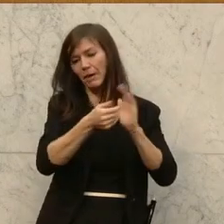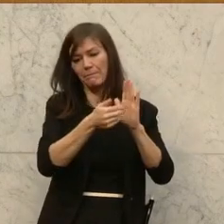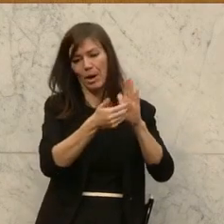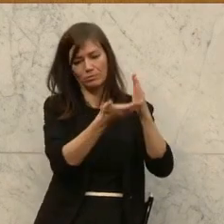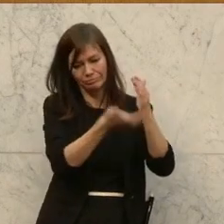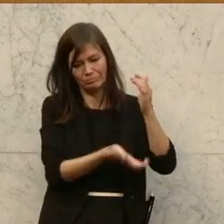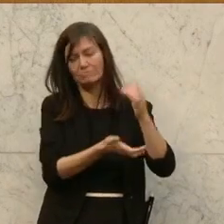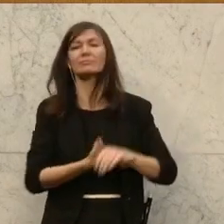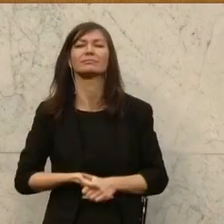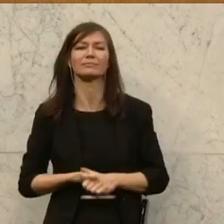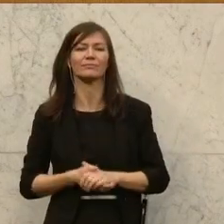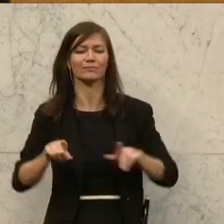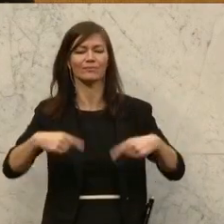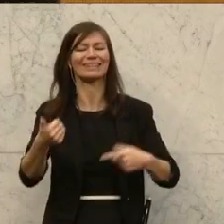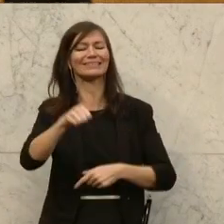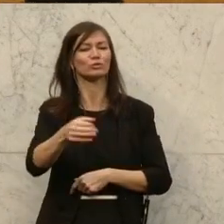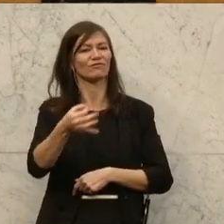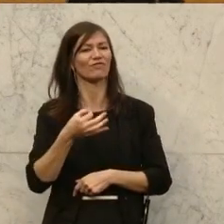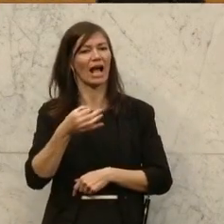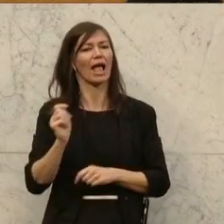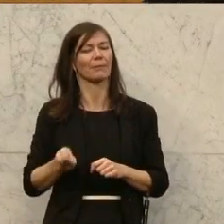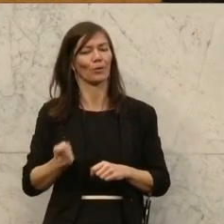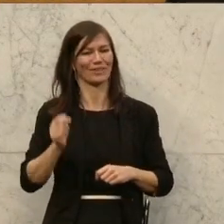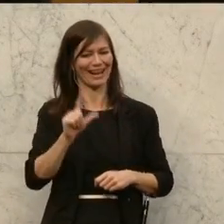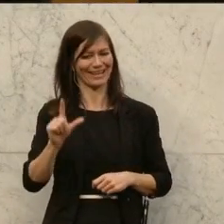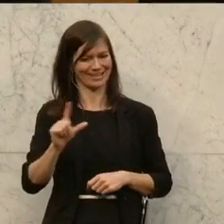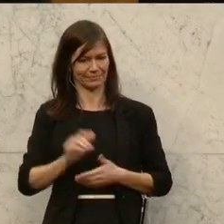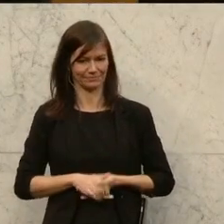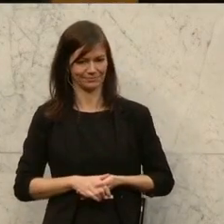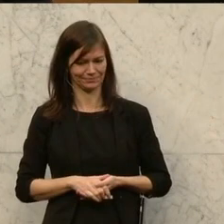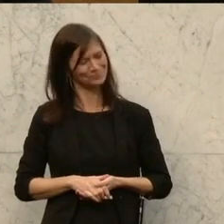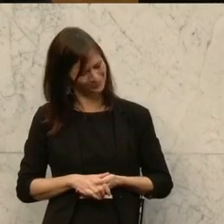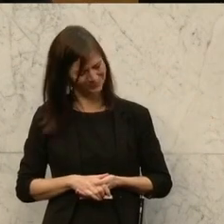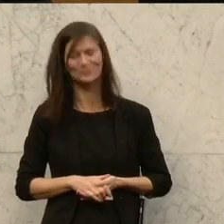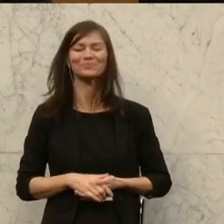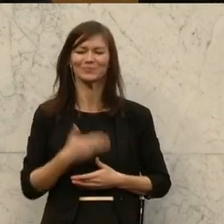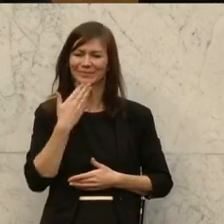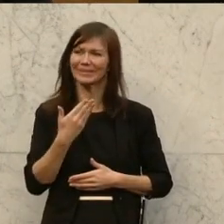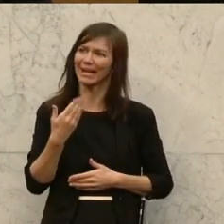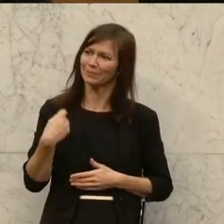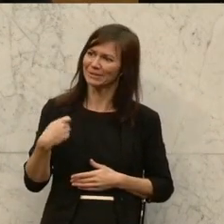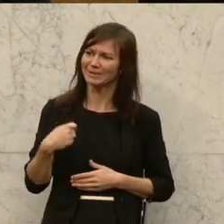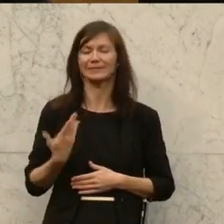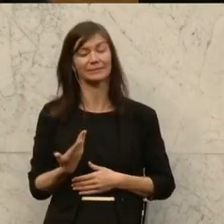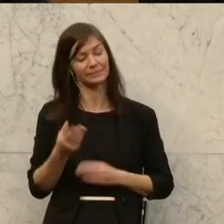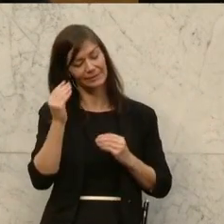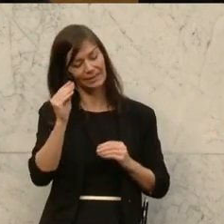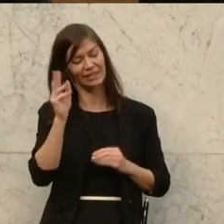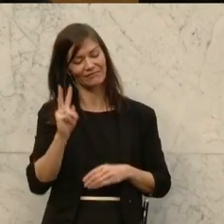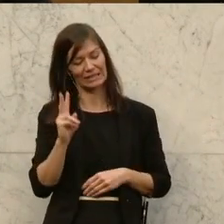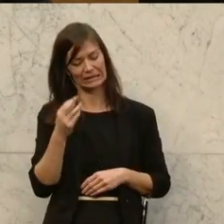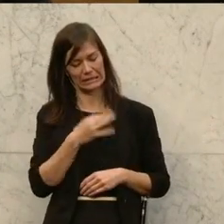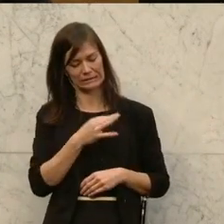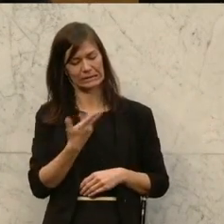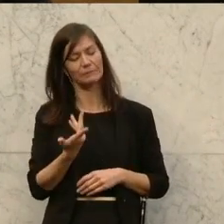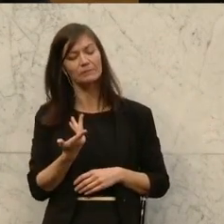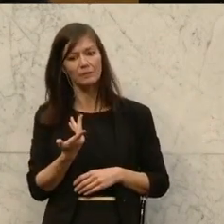Die nächste Zusatzfrage stellt der Abgeordnete Lindinger, bitte sehr. Danke Herr Präsident, geschätzter Herr Vizekanzler. Auch uns ist es ein großes Anliegen,